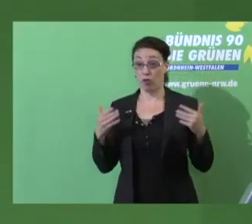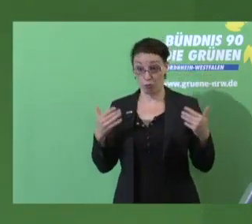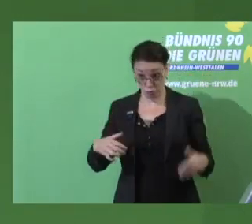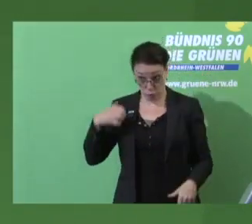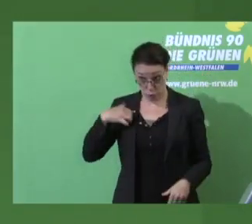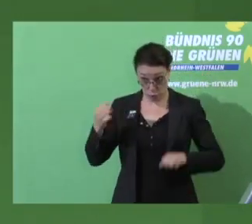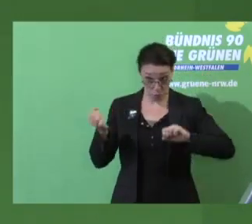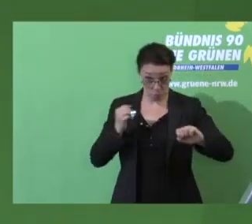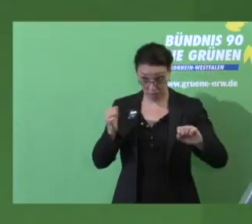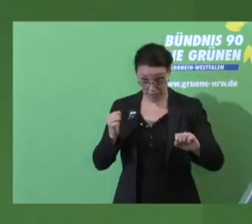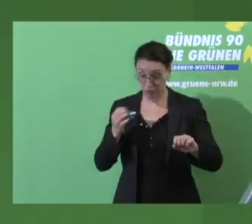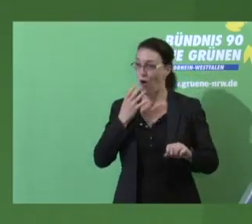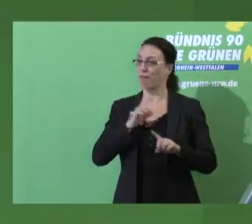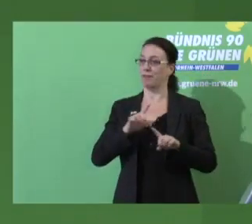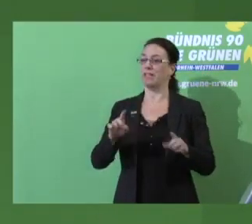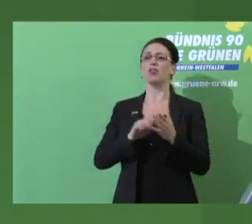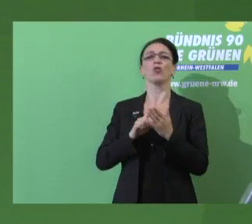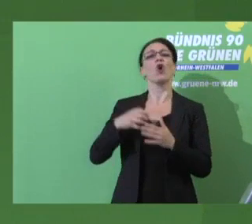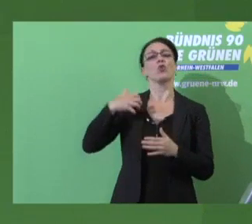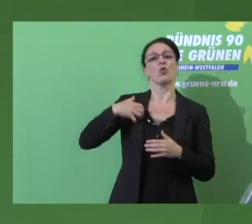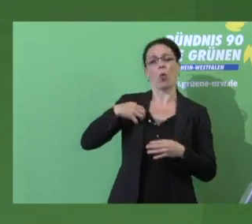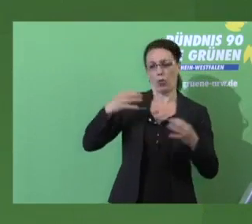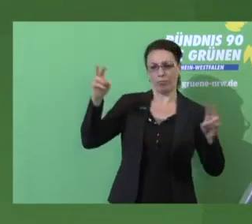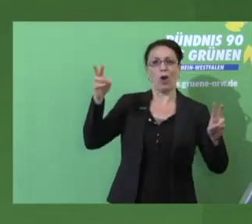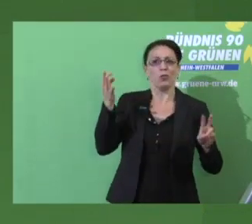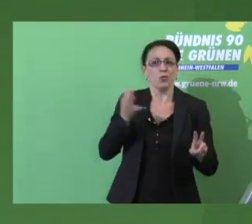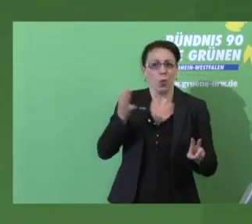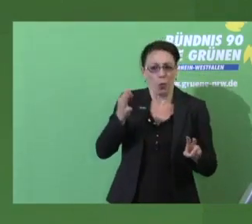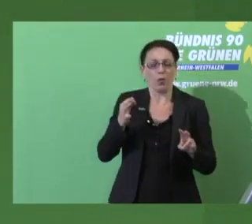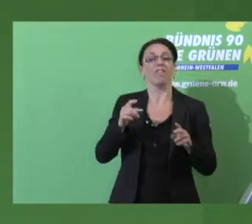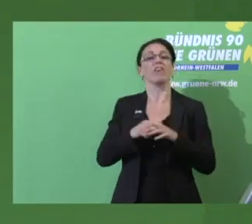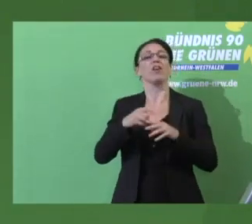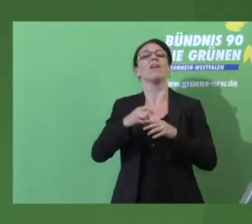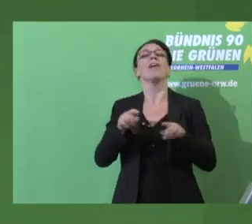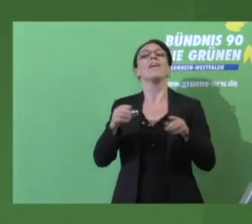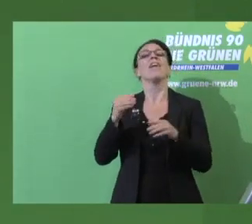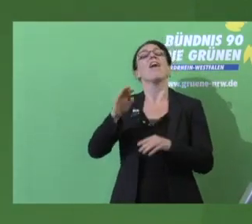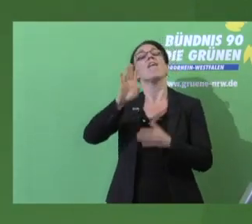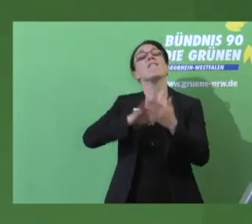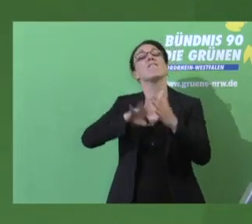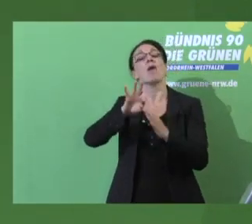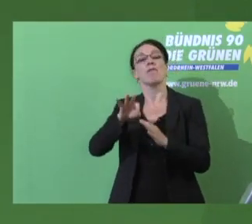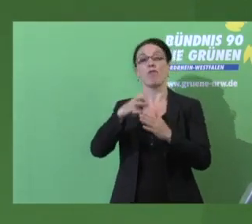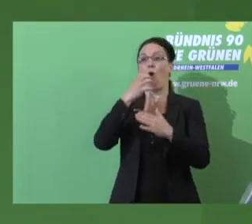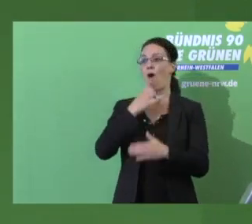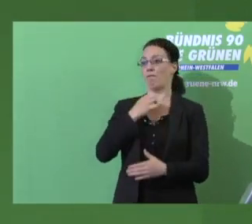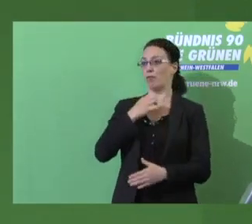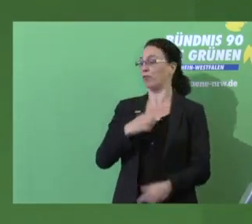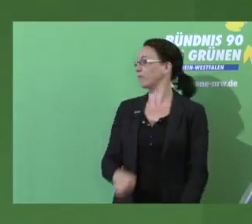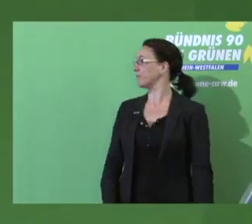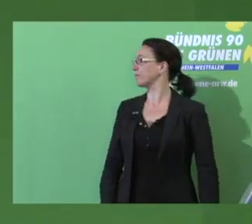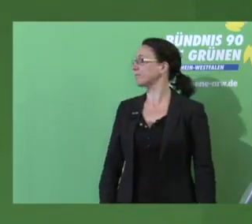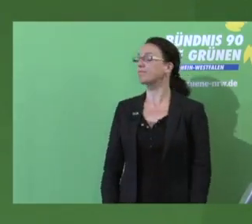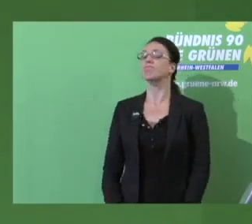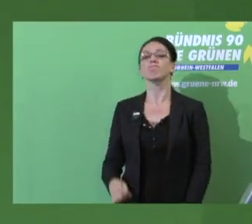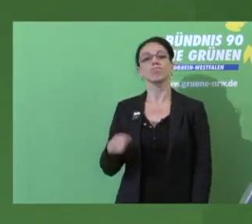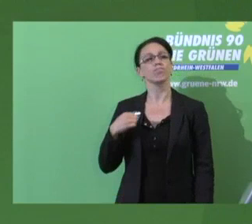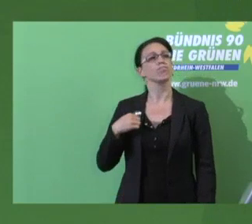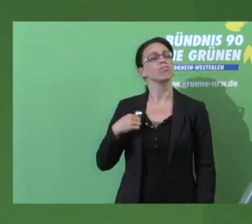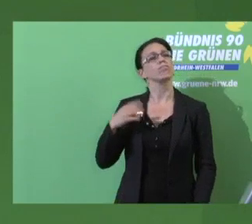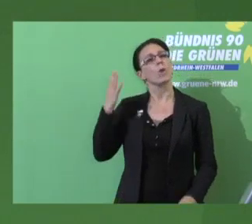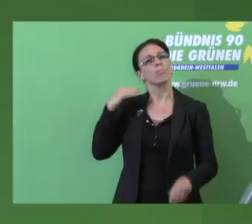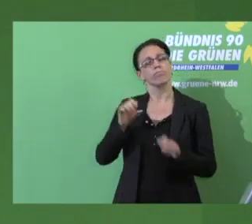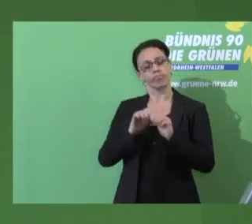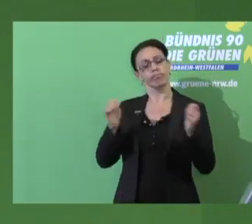der Hoffnung. Nach dem Wälzen der wirklich sehr schrecklichen Wahlprogramme der meisten Parteien war es doch für mich eine Wohltat zu lesen, dass